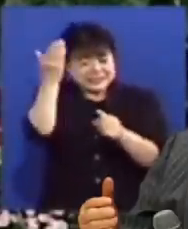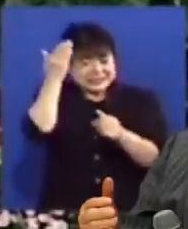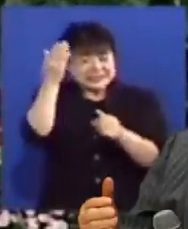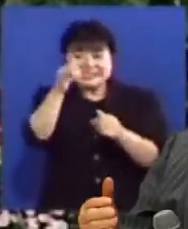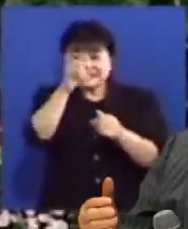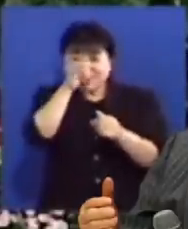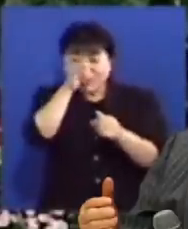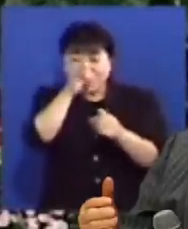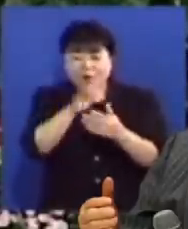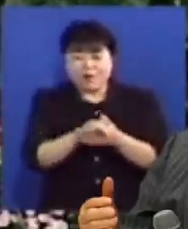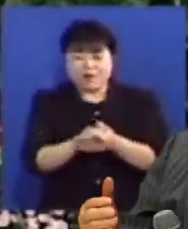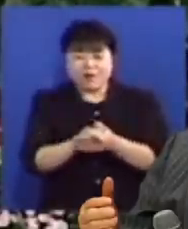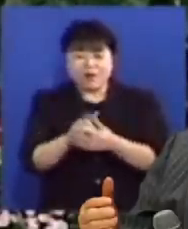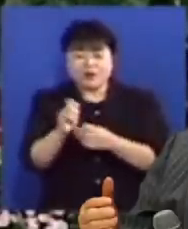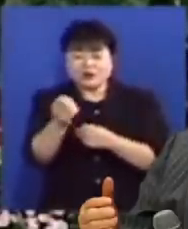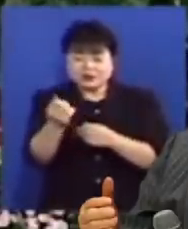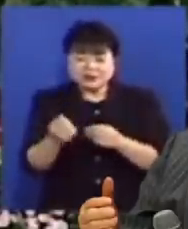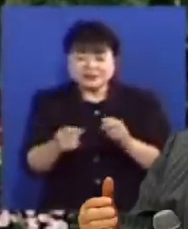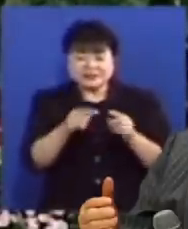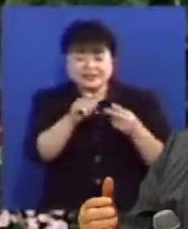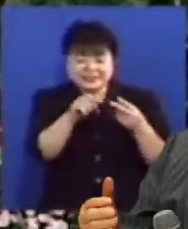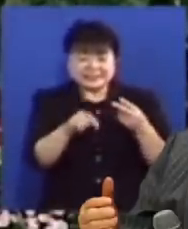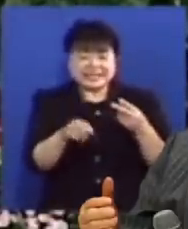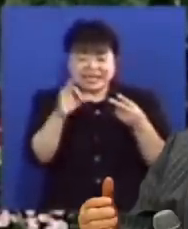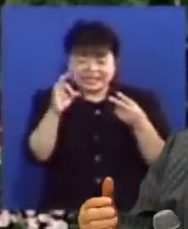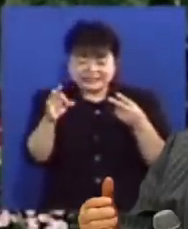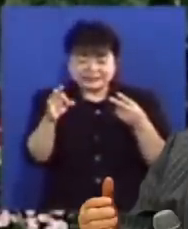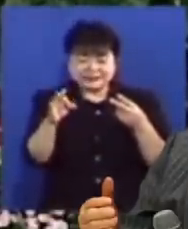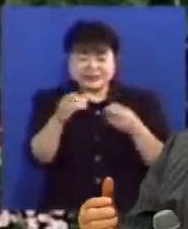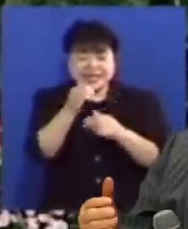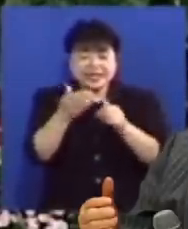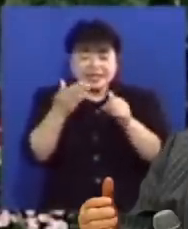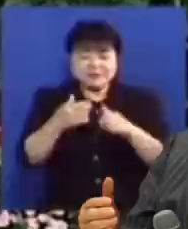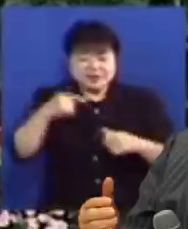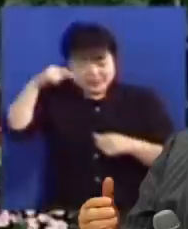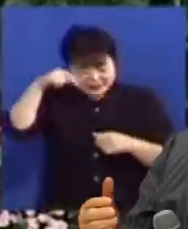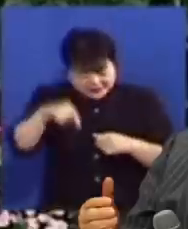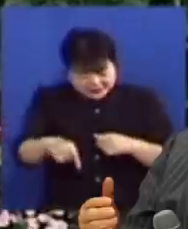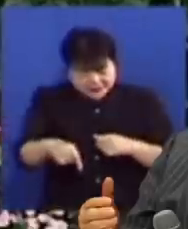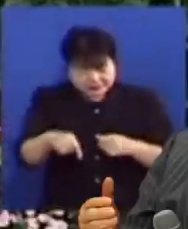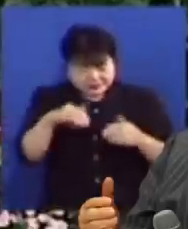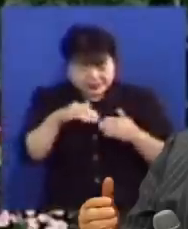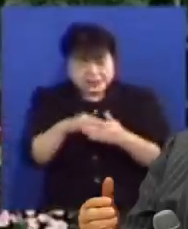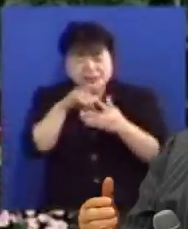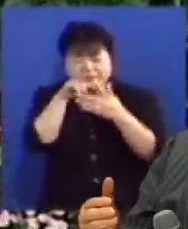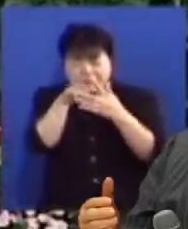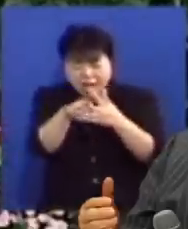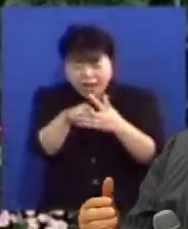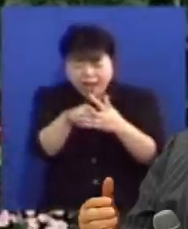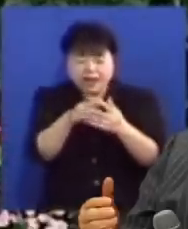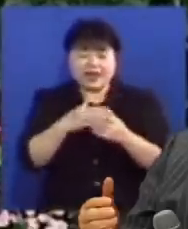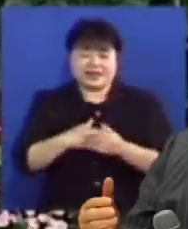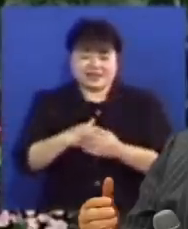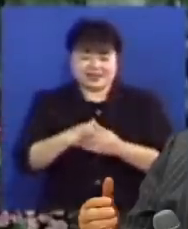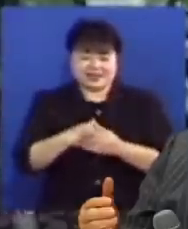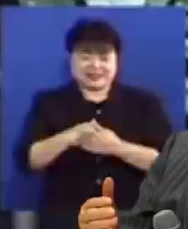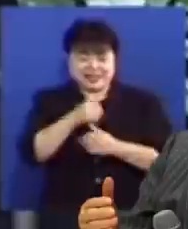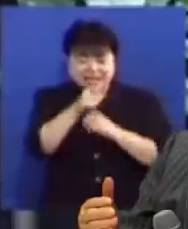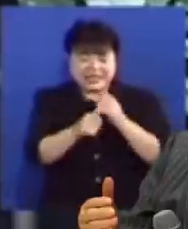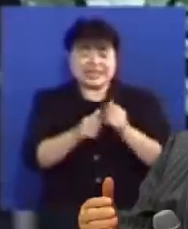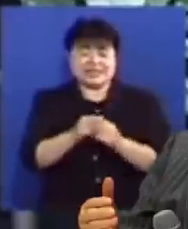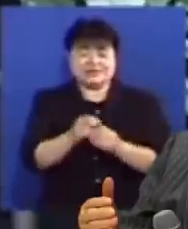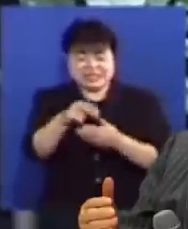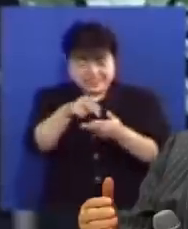가지고 있다는 것을 고린도전서 2장 10절에 성령은 모든 것과 하나님의 깊은 것이라도 통달하신다 하나님 사정을